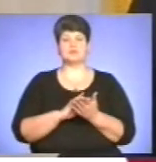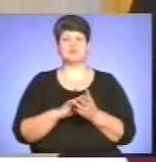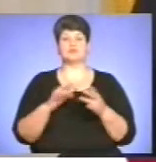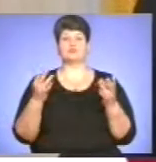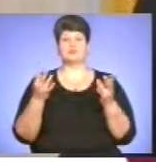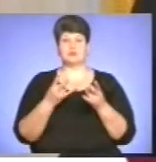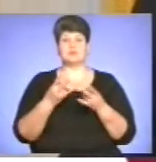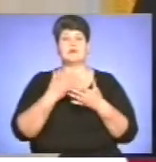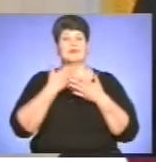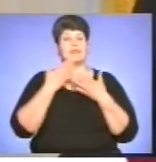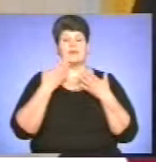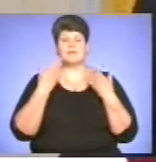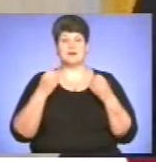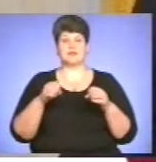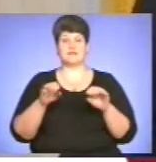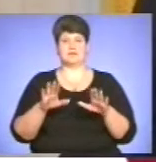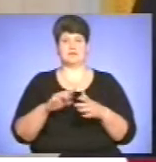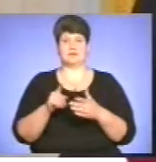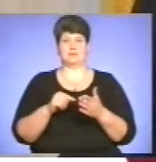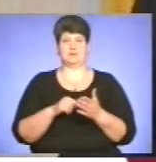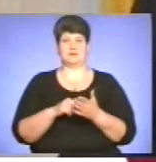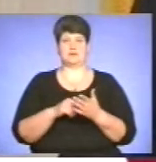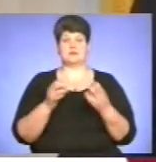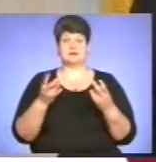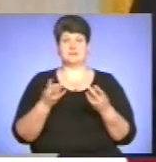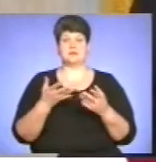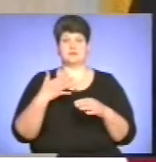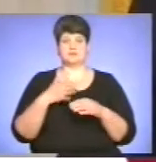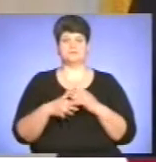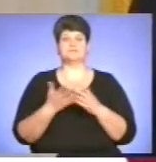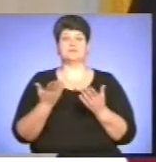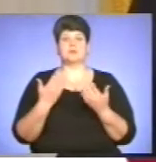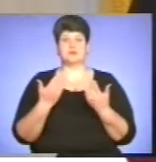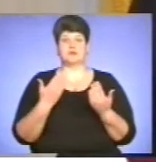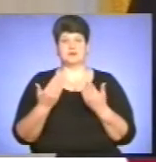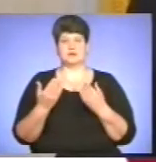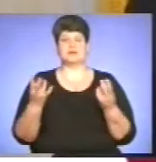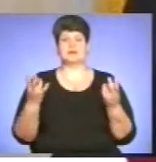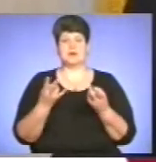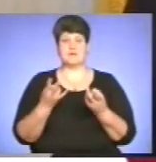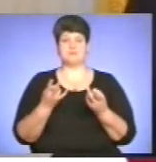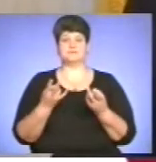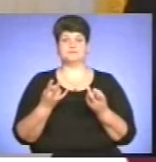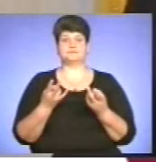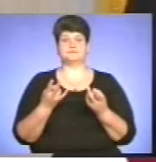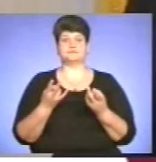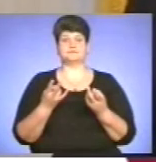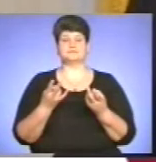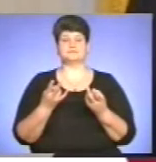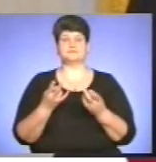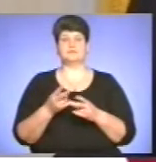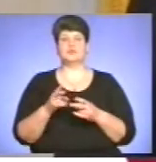як от немає нерішаємих питань, смотри, який має підход. Все ріма треба, ви згинували,